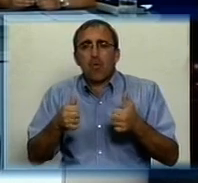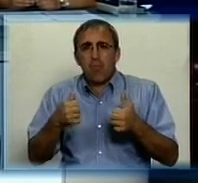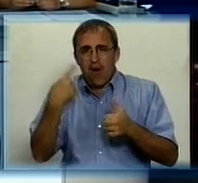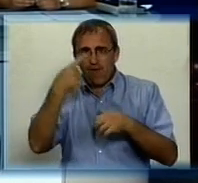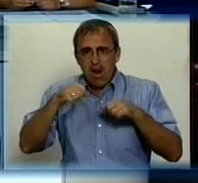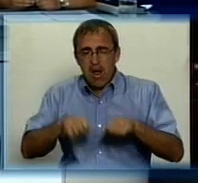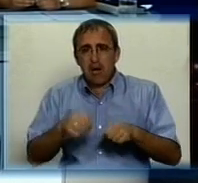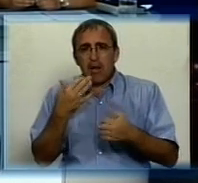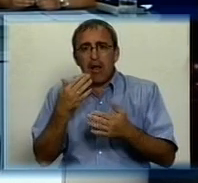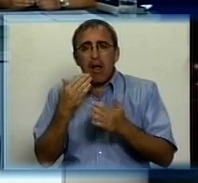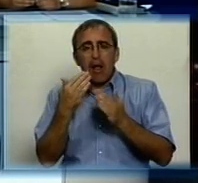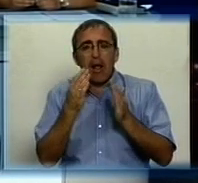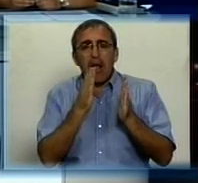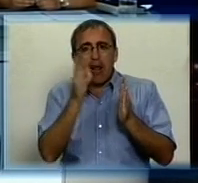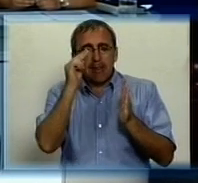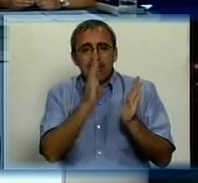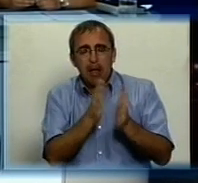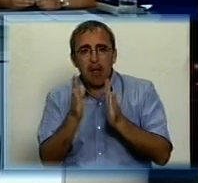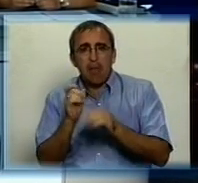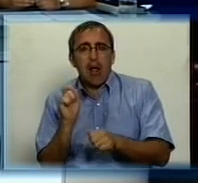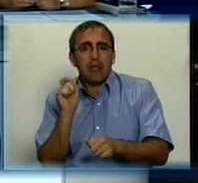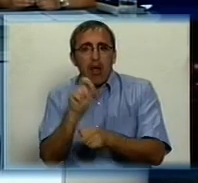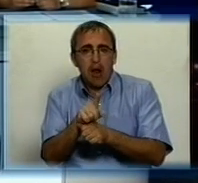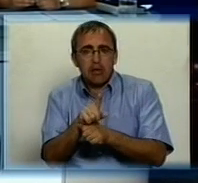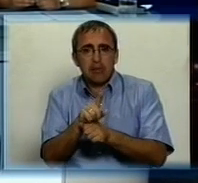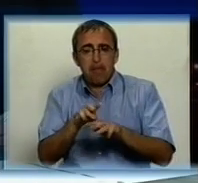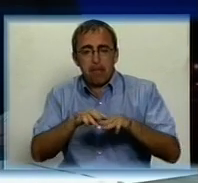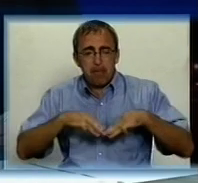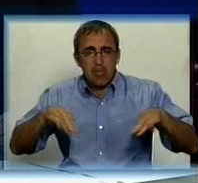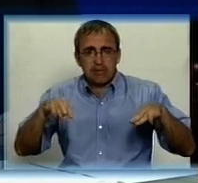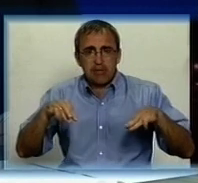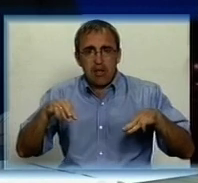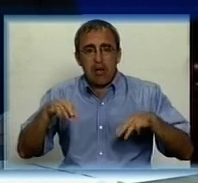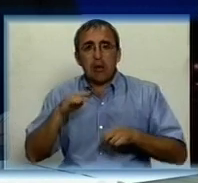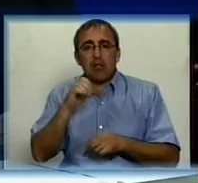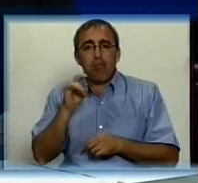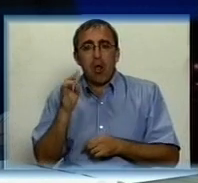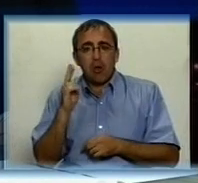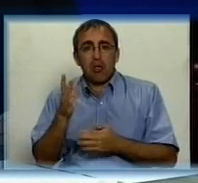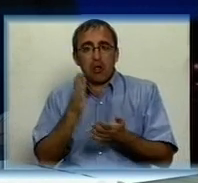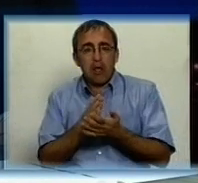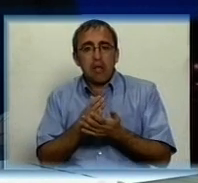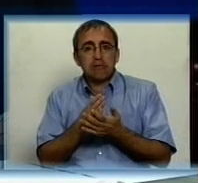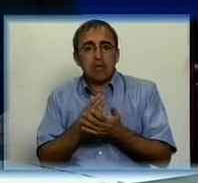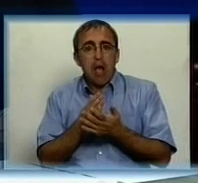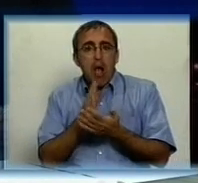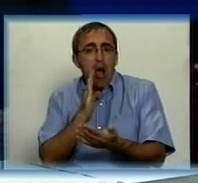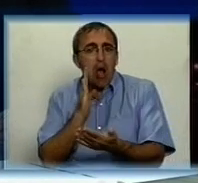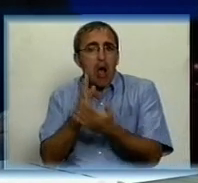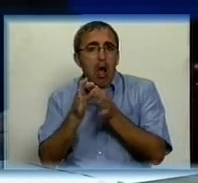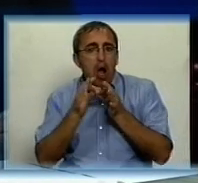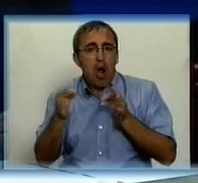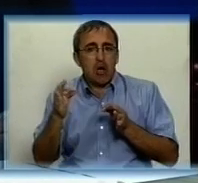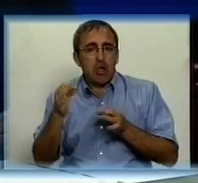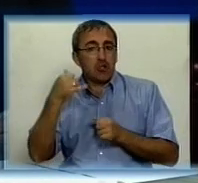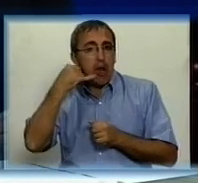терміни відповідно наказу міністра Дмитра Добачника. У нас є і гаряча лінія, яка працює безпосередньо в